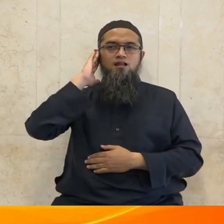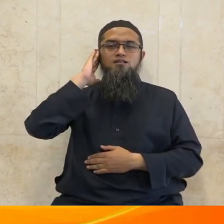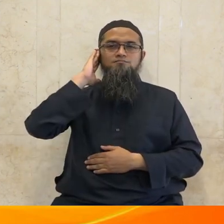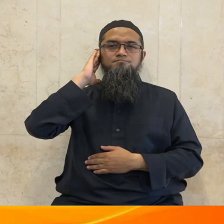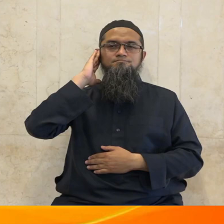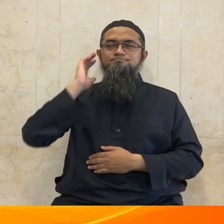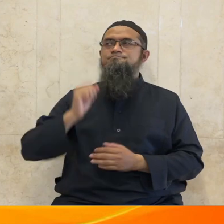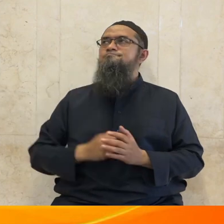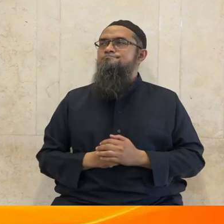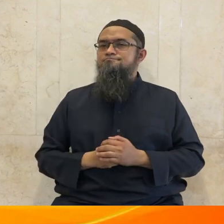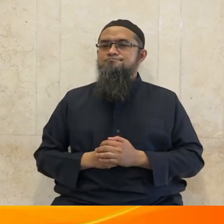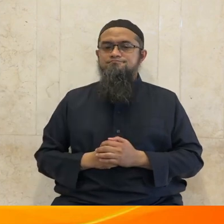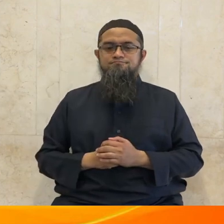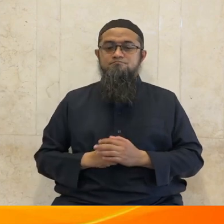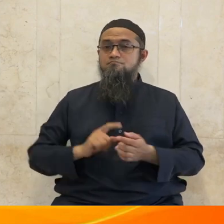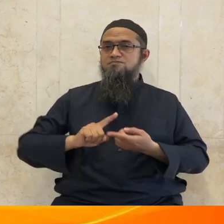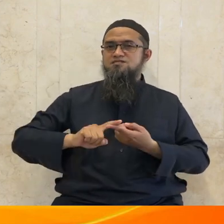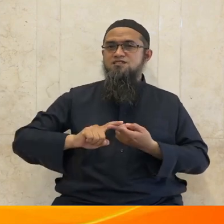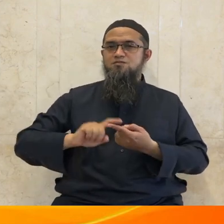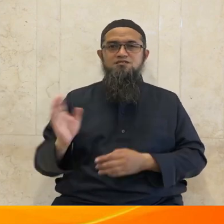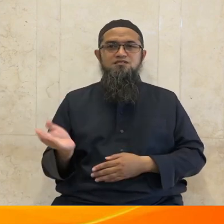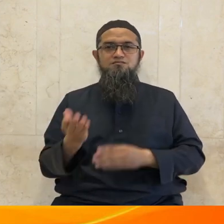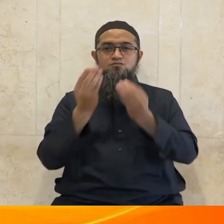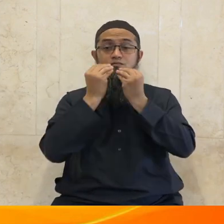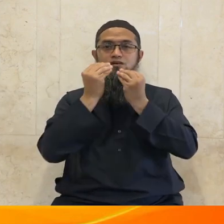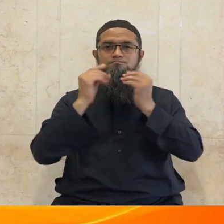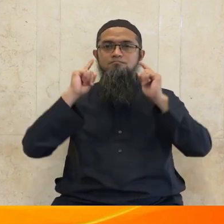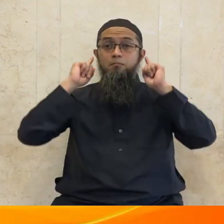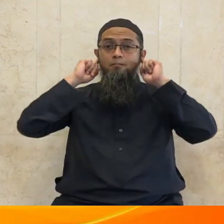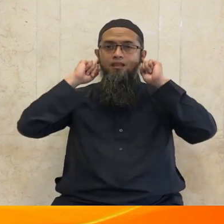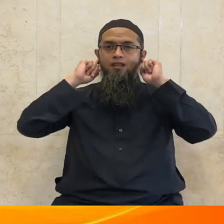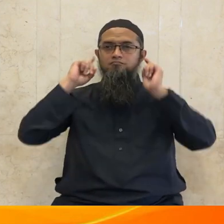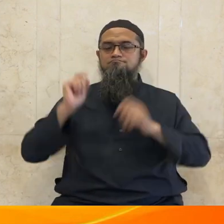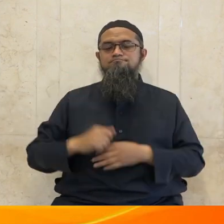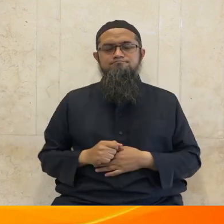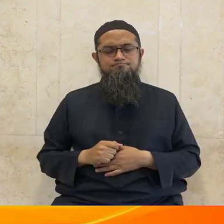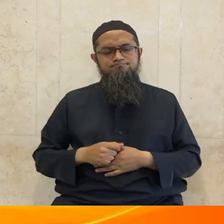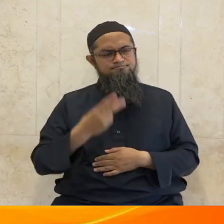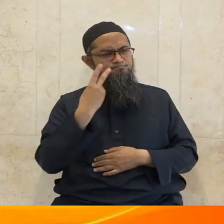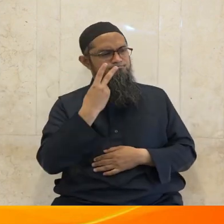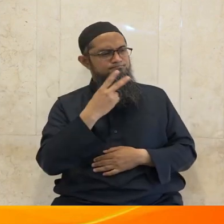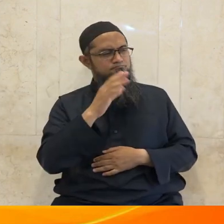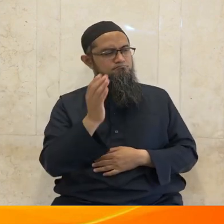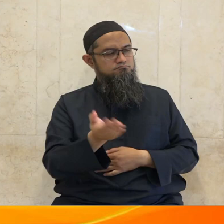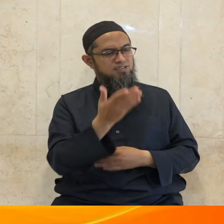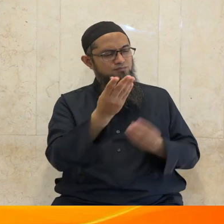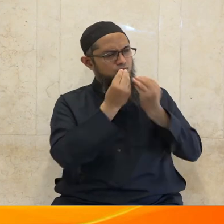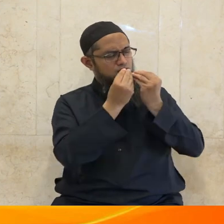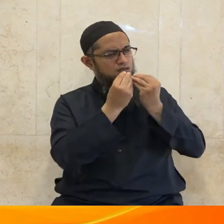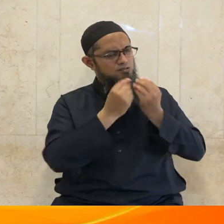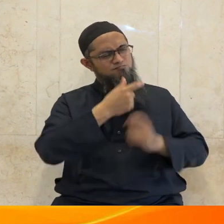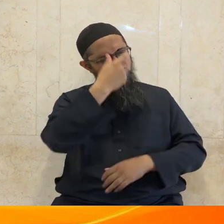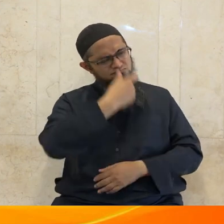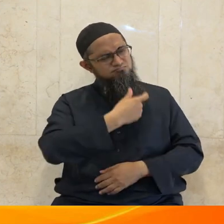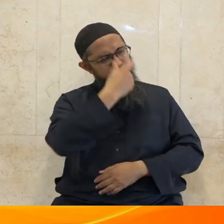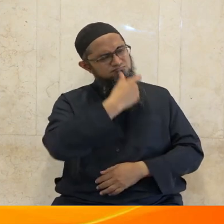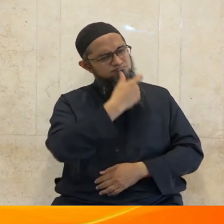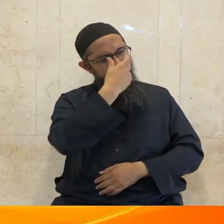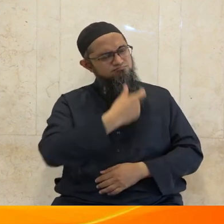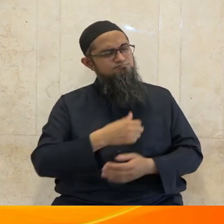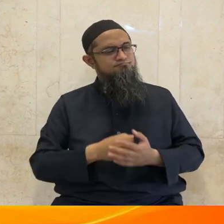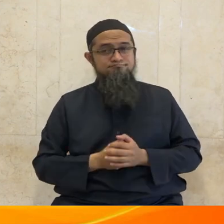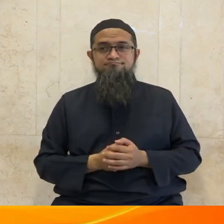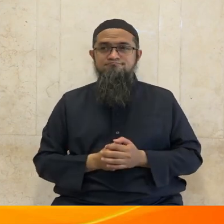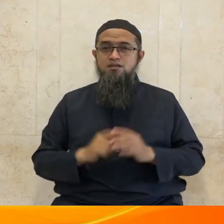maka Bilal pun bertanya wahai Rasulullah apakah yang menyebabkan engkau menangis padahal